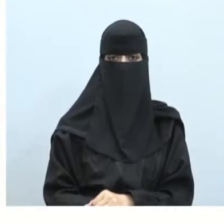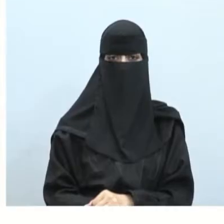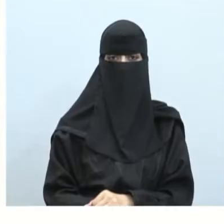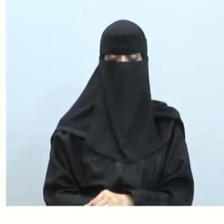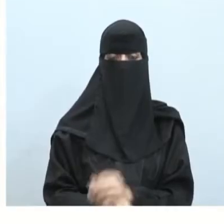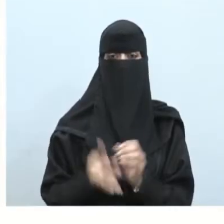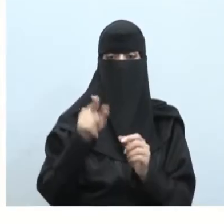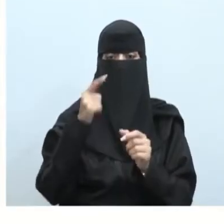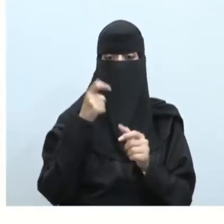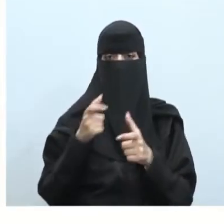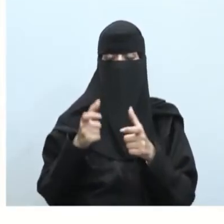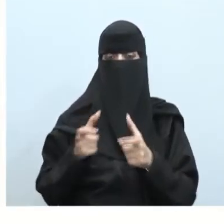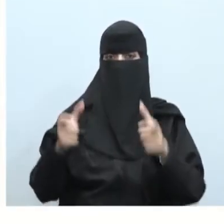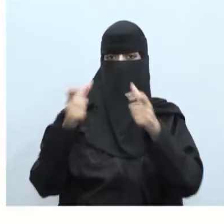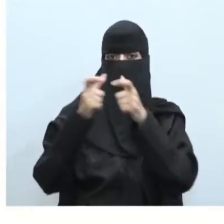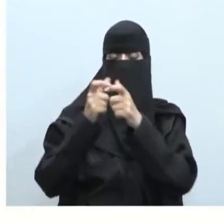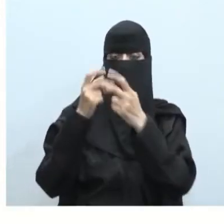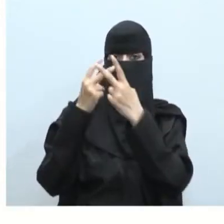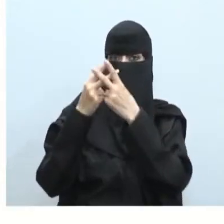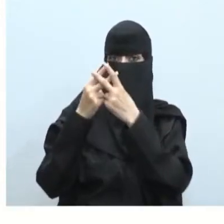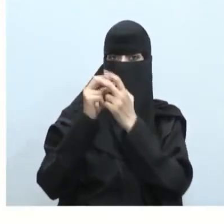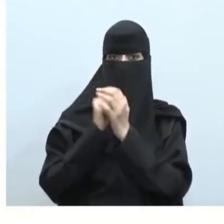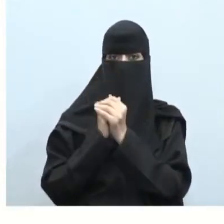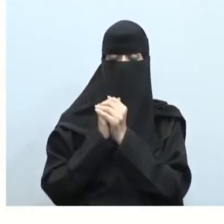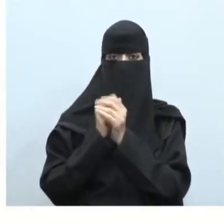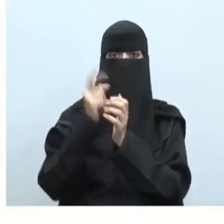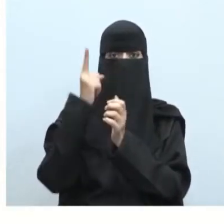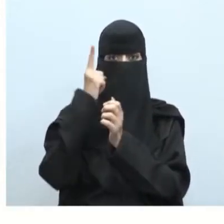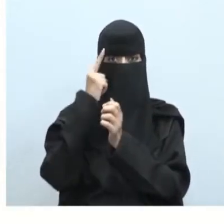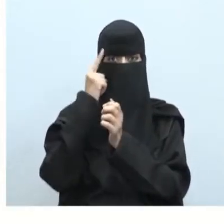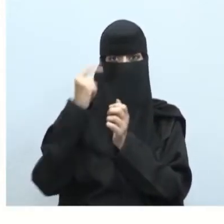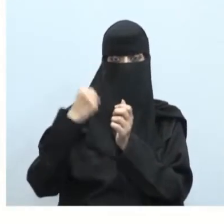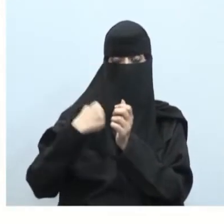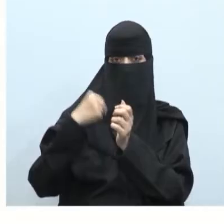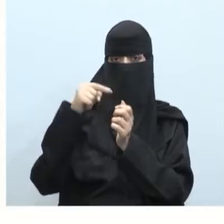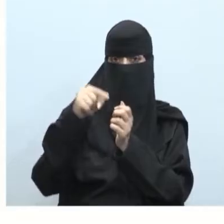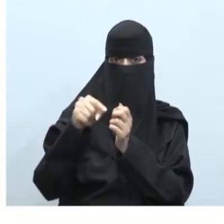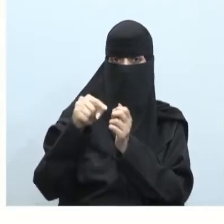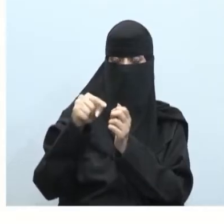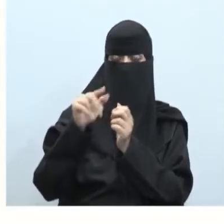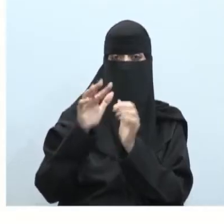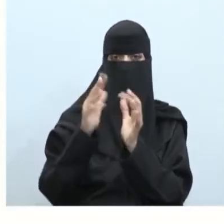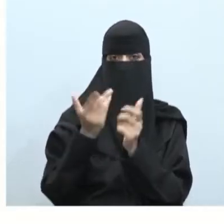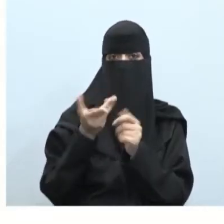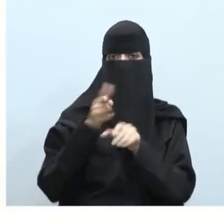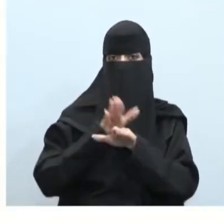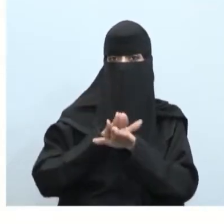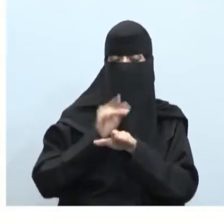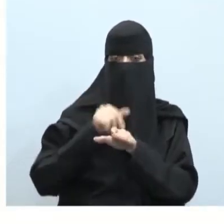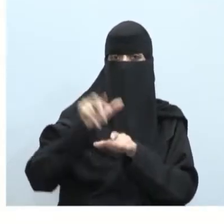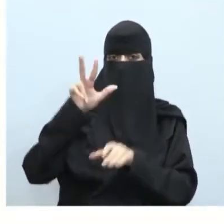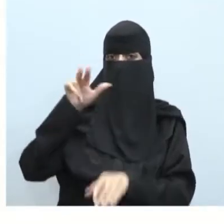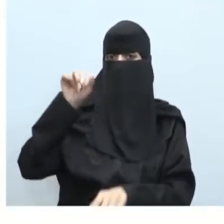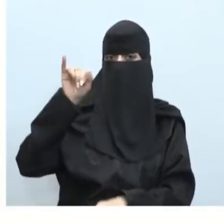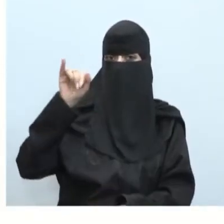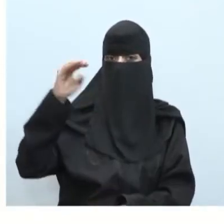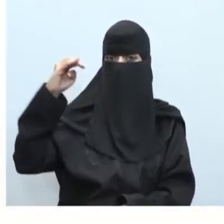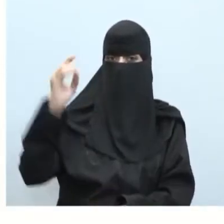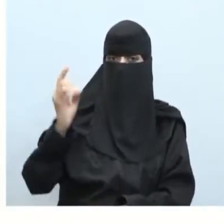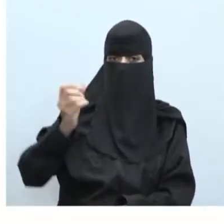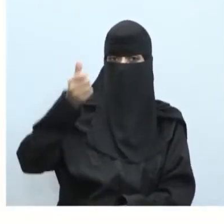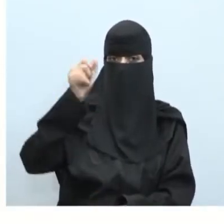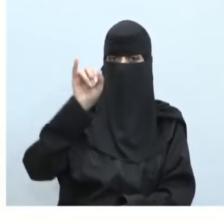تجمعات النجوم إذن أبنائي تعرفنا أنا وأنتم على المجرات على